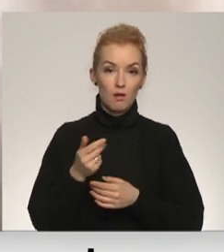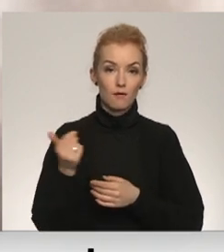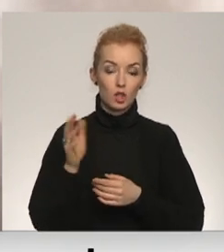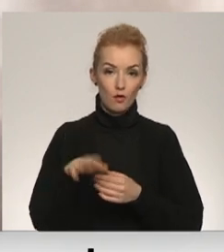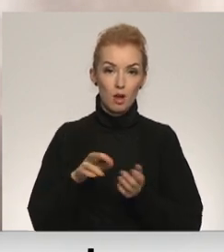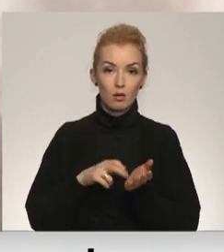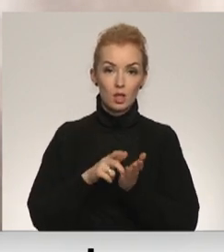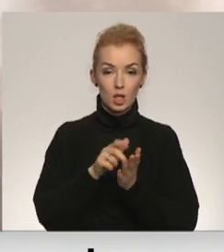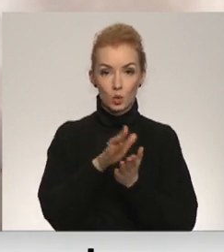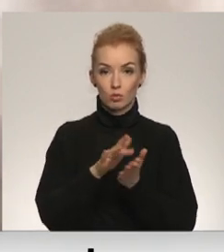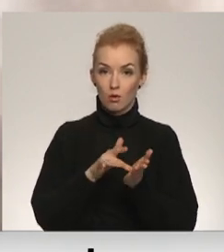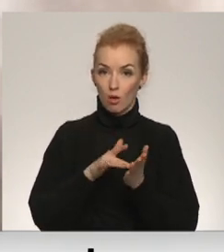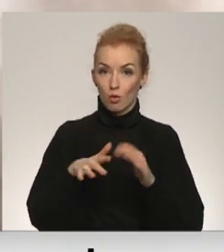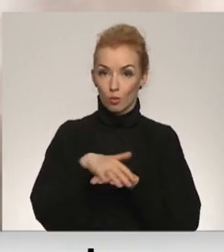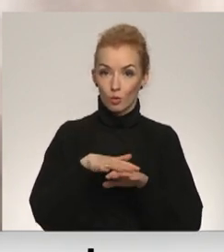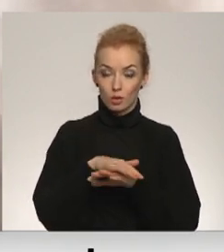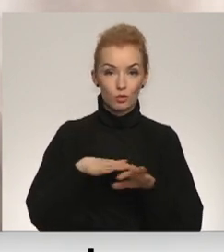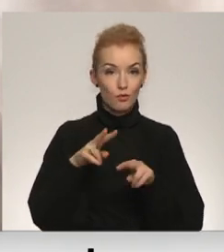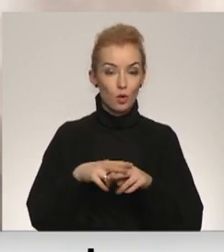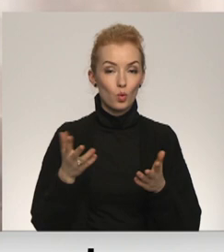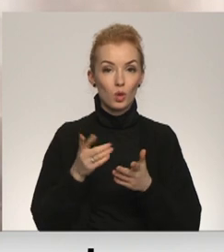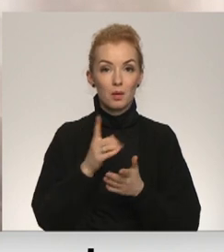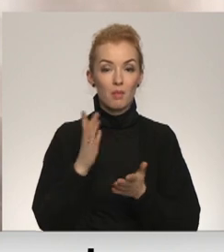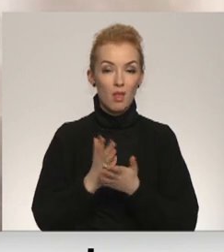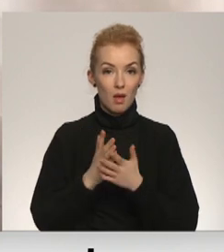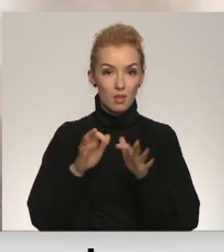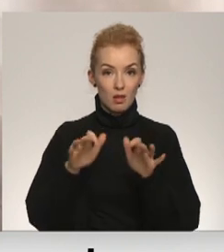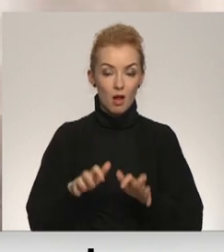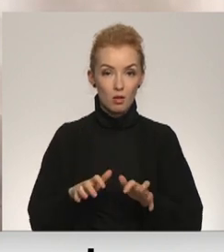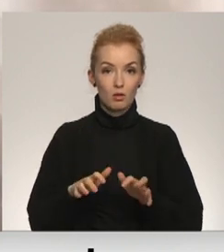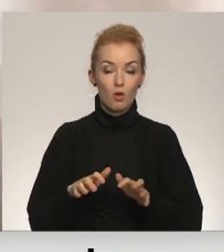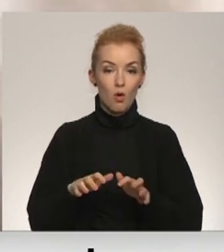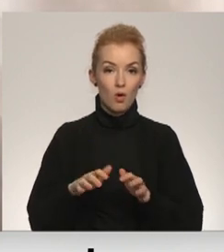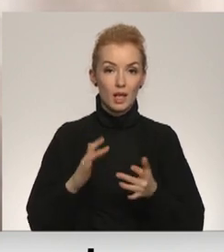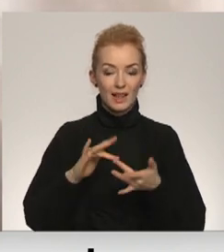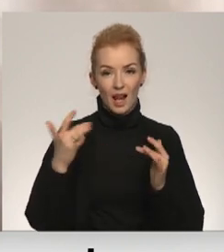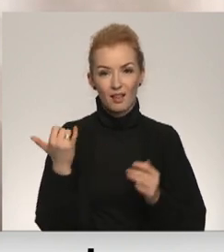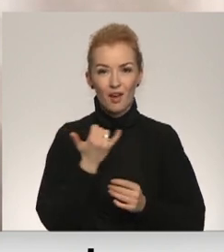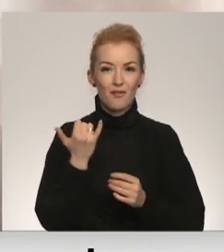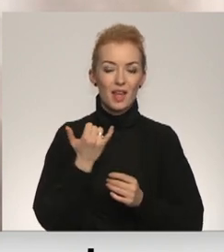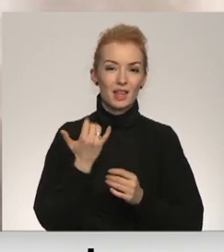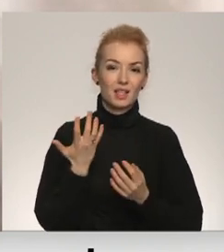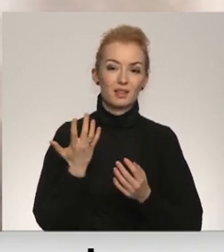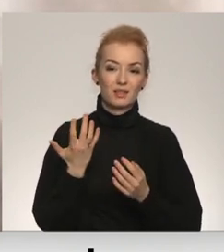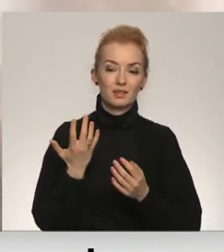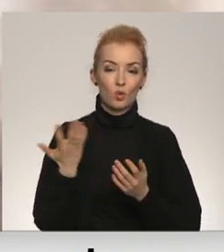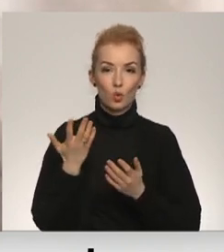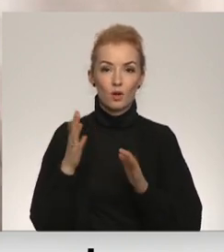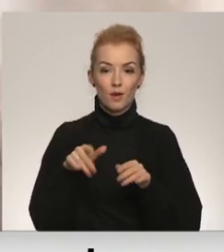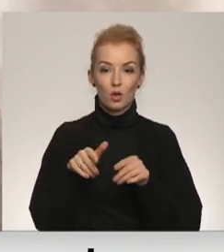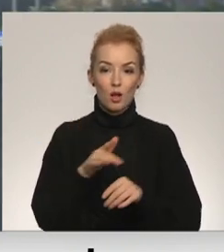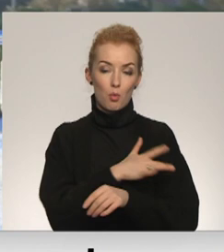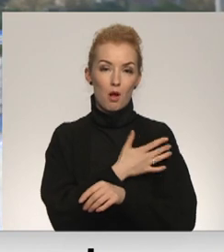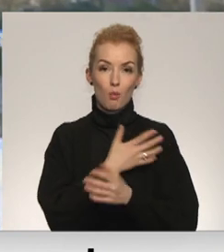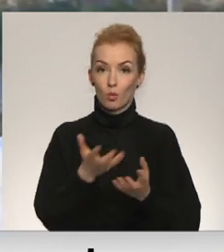iedus kādu publisku vietu, kur ir pieejami aktori, internetu kafejnītas vai kas cits, kur šādas pakalpumas var